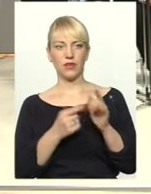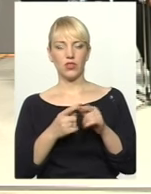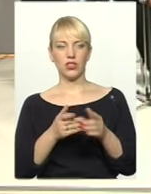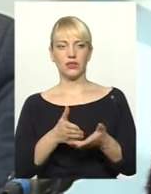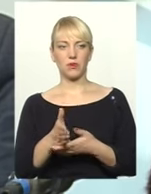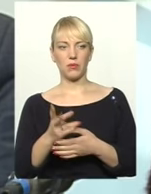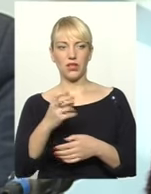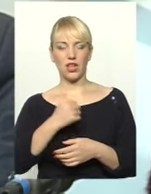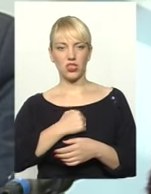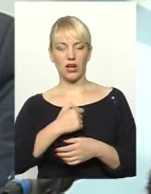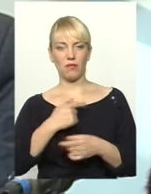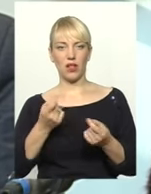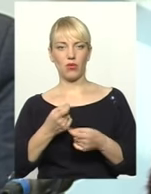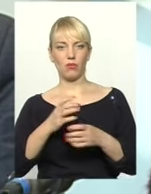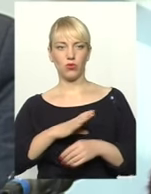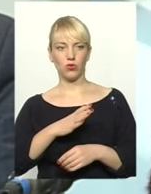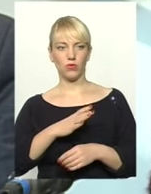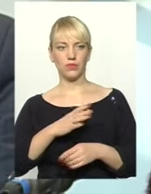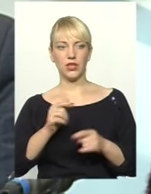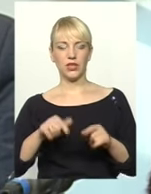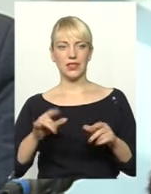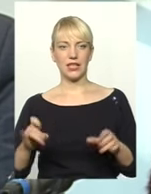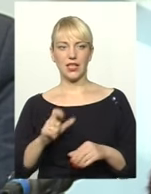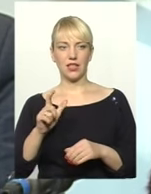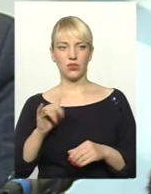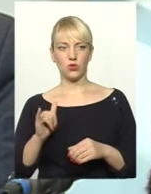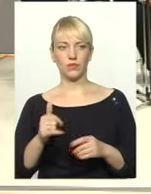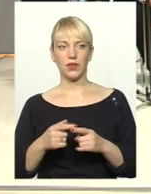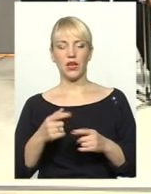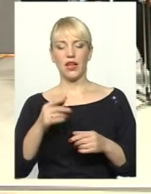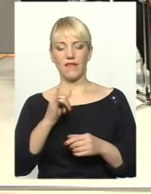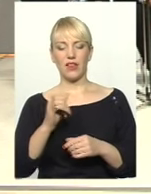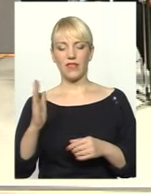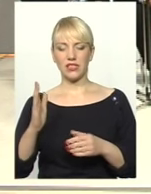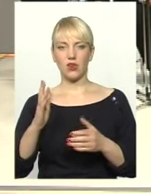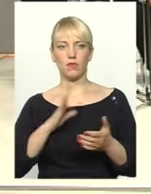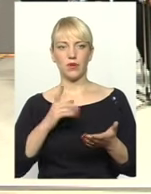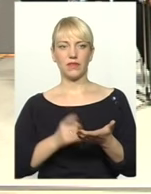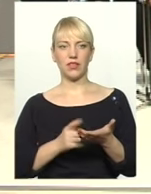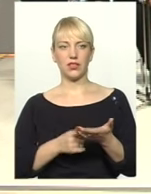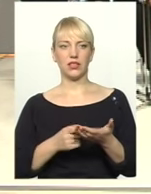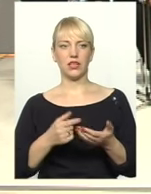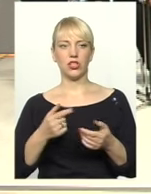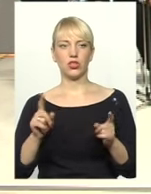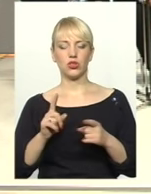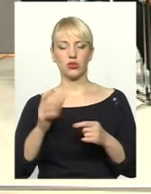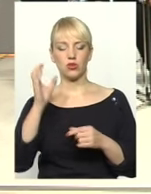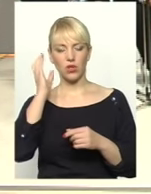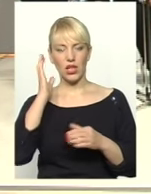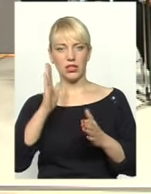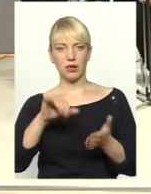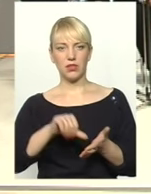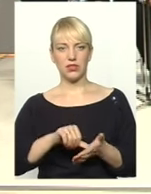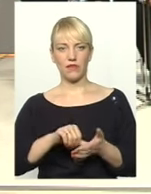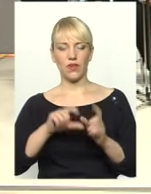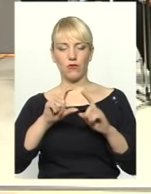на жаль, нам мало було на цього разу, Іван Васильович підтвердить, заслухати тільки представника